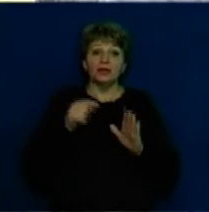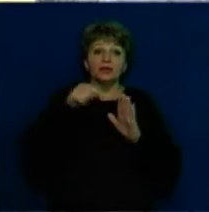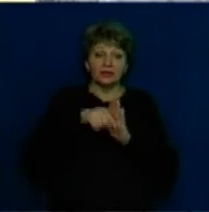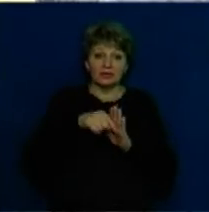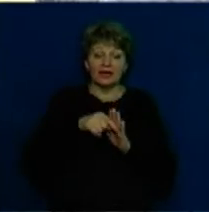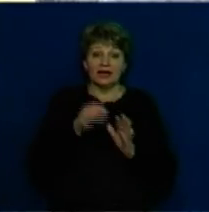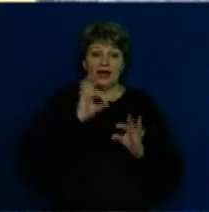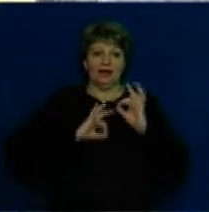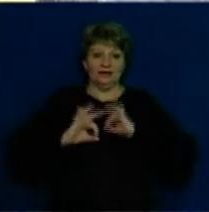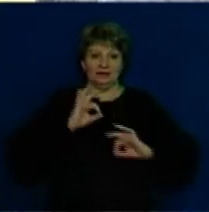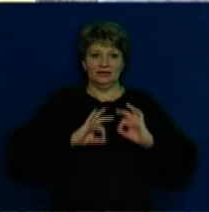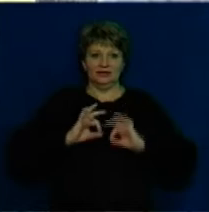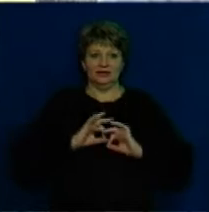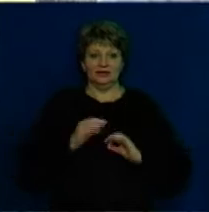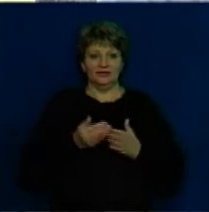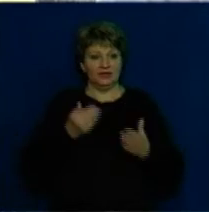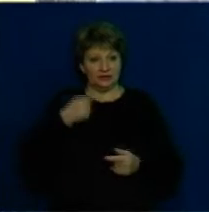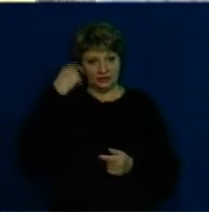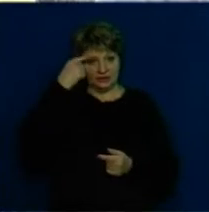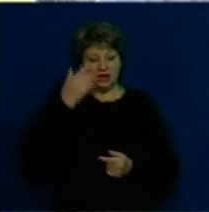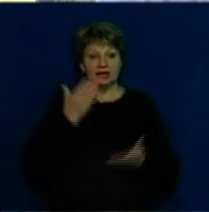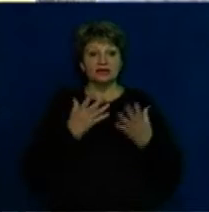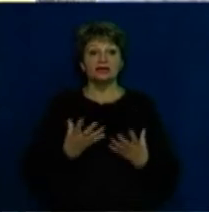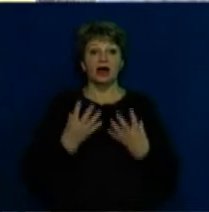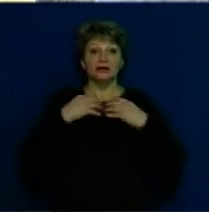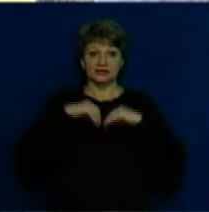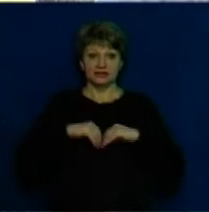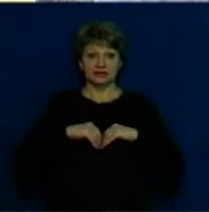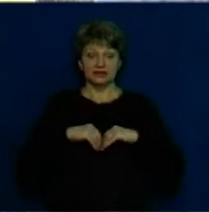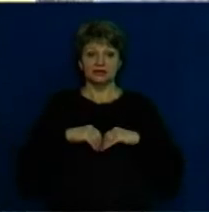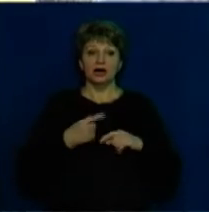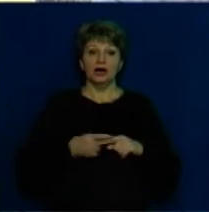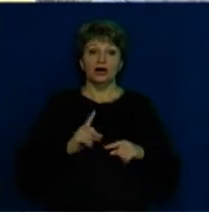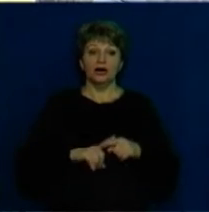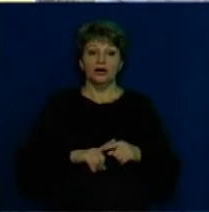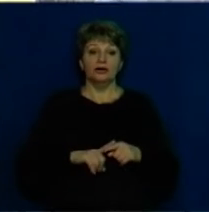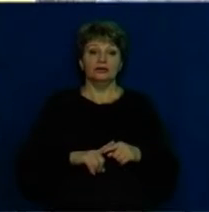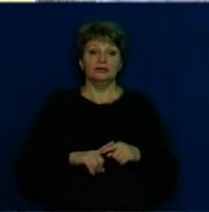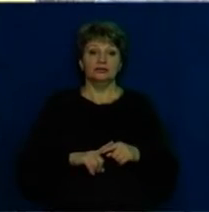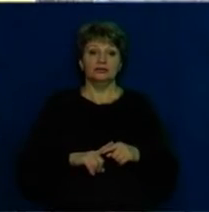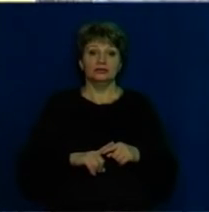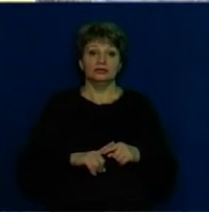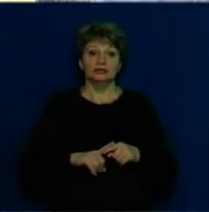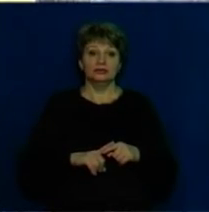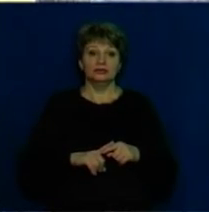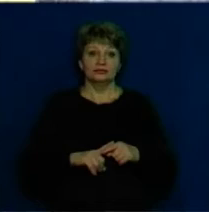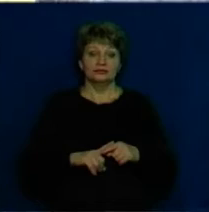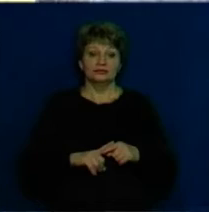Мелис або інша хижа тварина, вона от природи агресивно нападає. Вона його